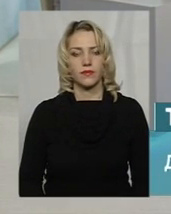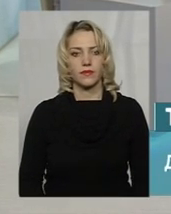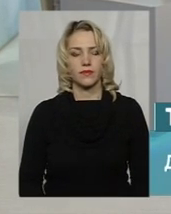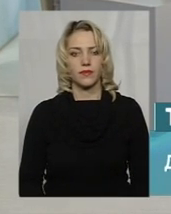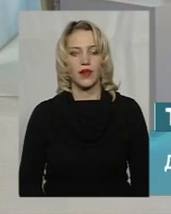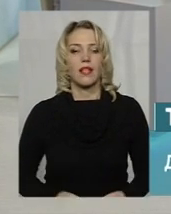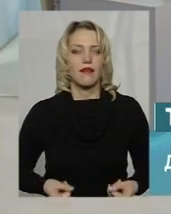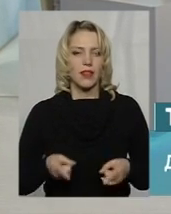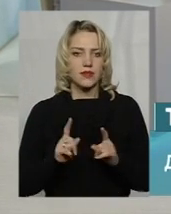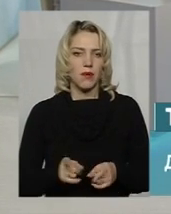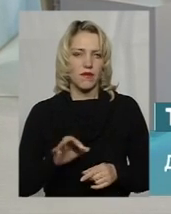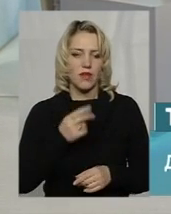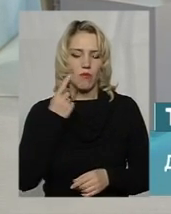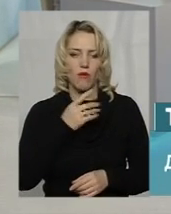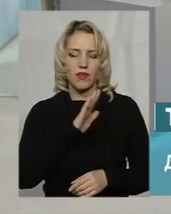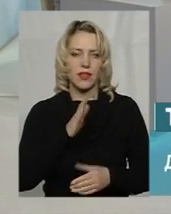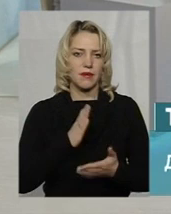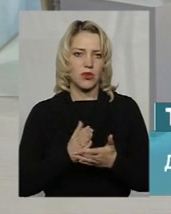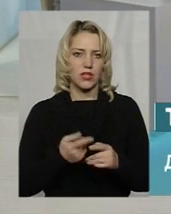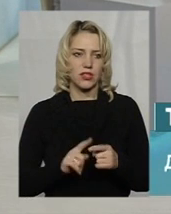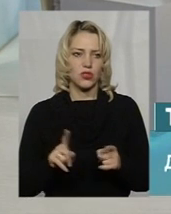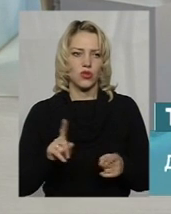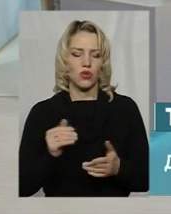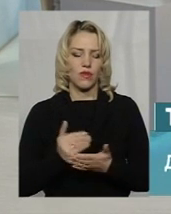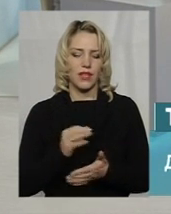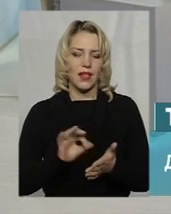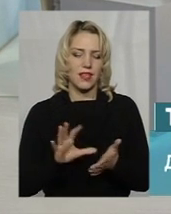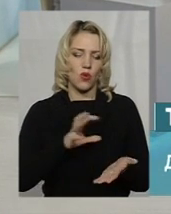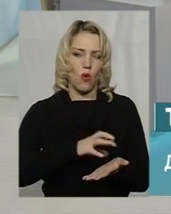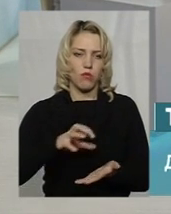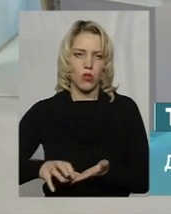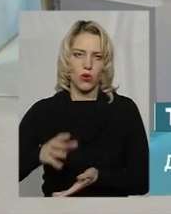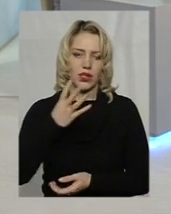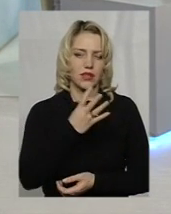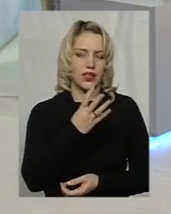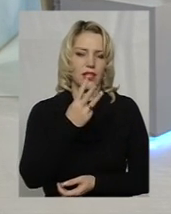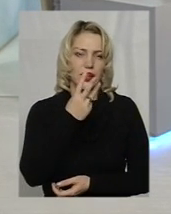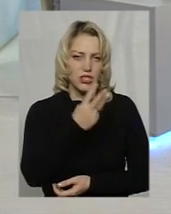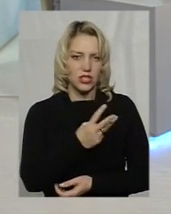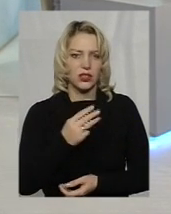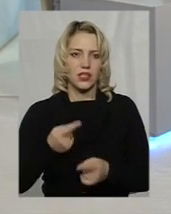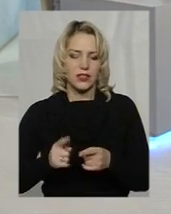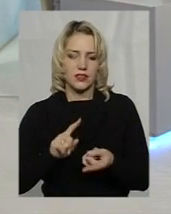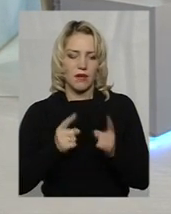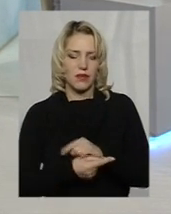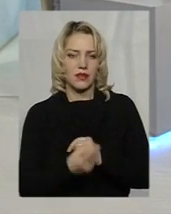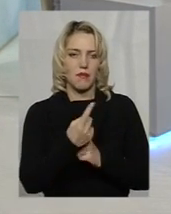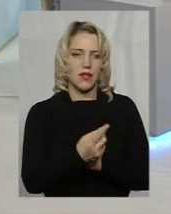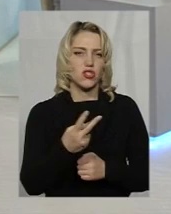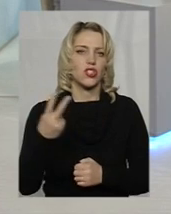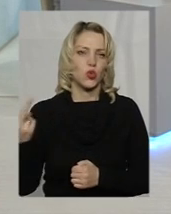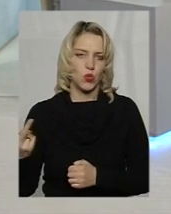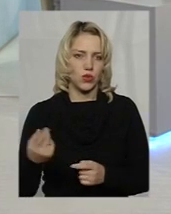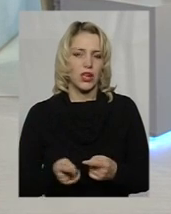Ну, насправді мова не йде про те, що нові енергоблоки 3-й і 4-й замінять перший і другий. У